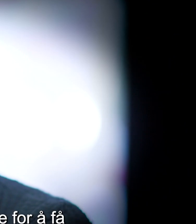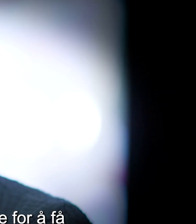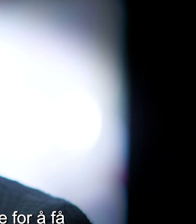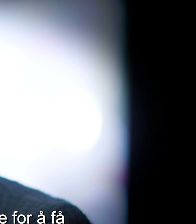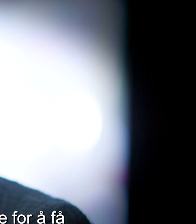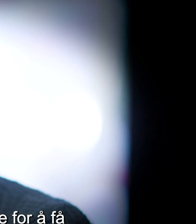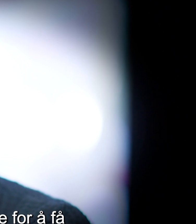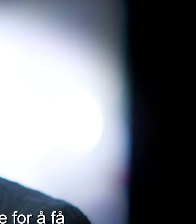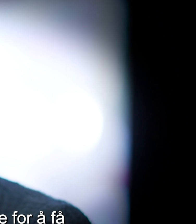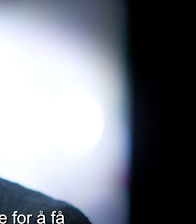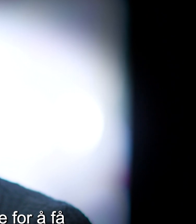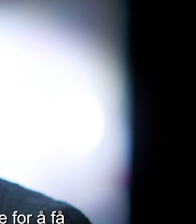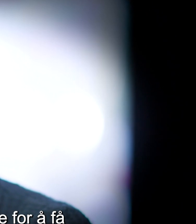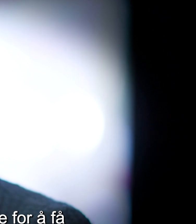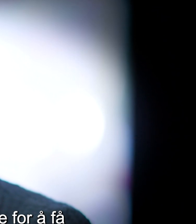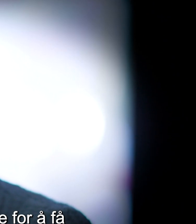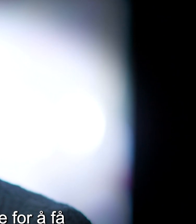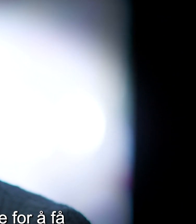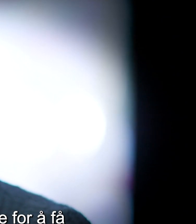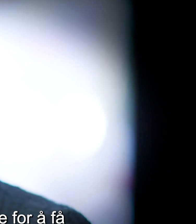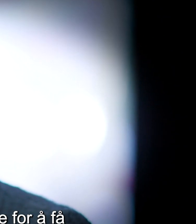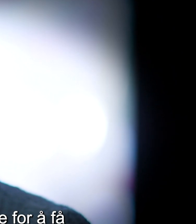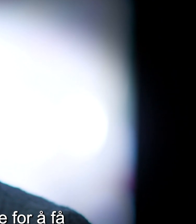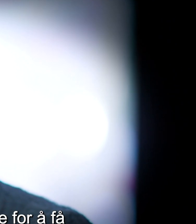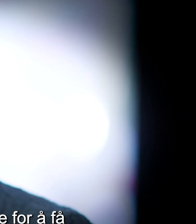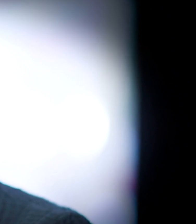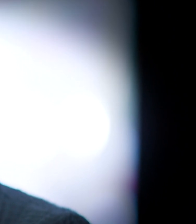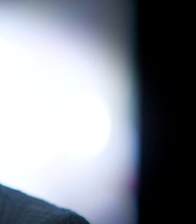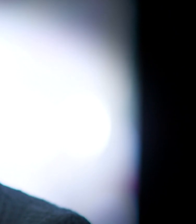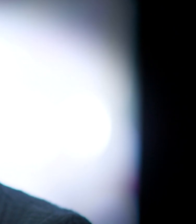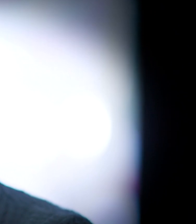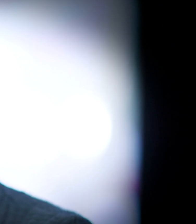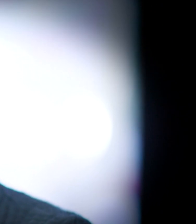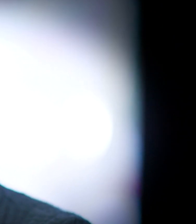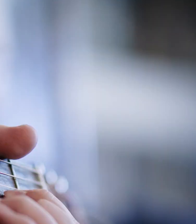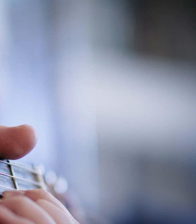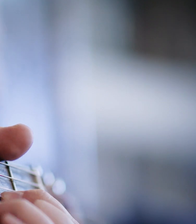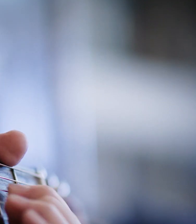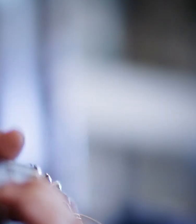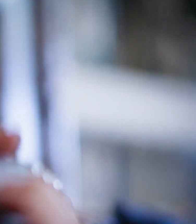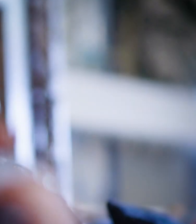Hva er det jeg kan gjøre for å få mest utbytte arbeidsdagene mine? Tenker jeg.